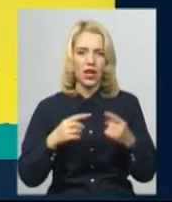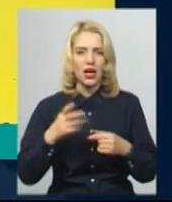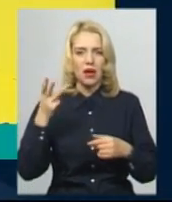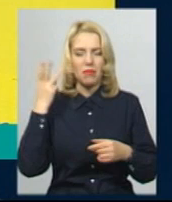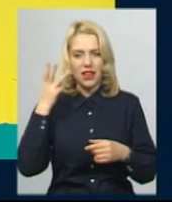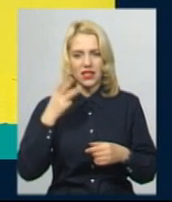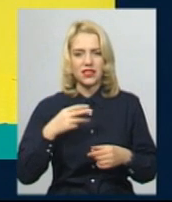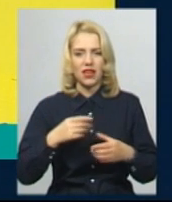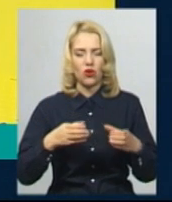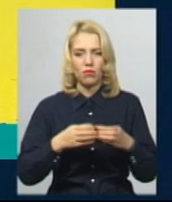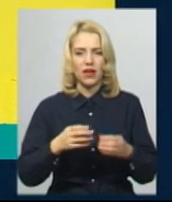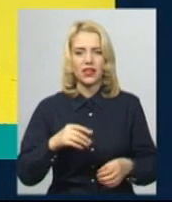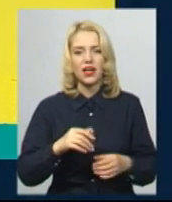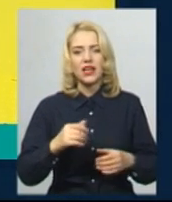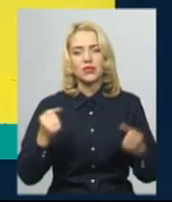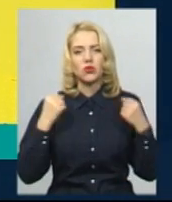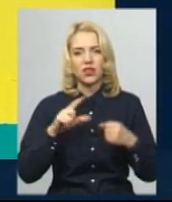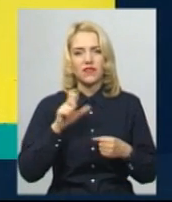-джитсу відкрили сьогодні в Хмельницькому.